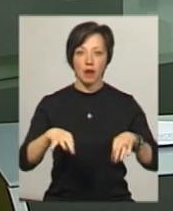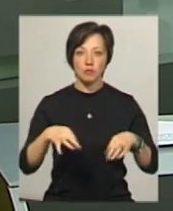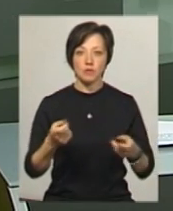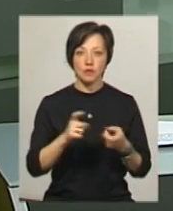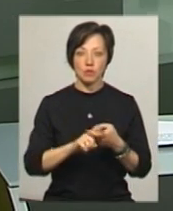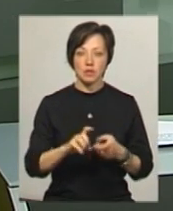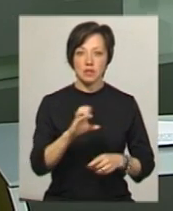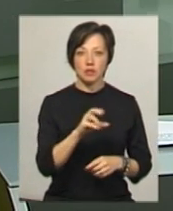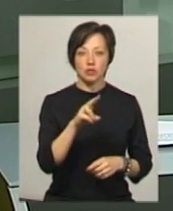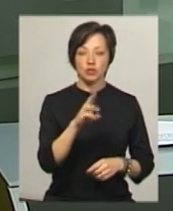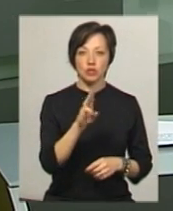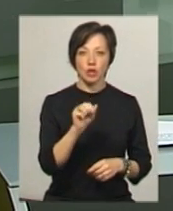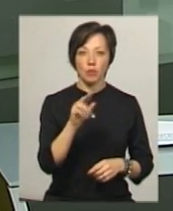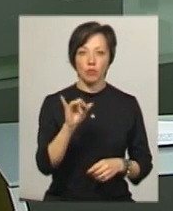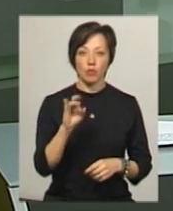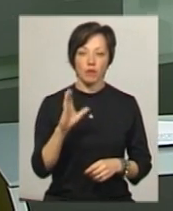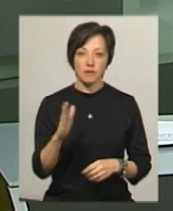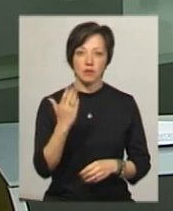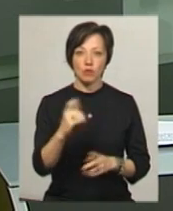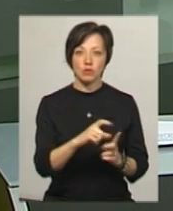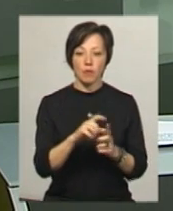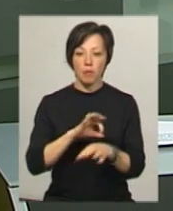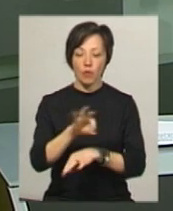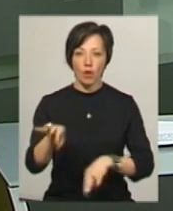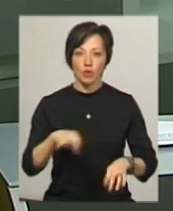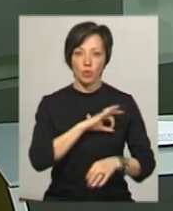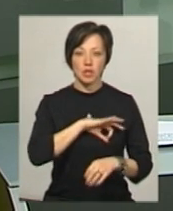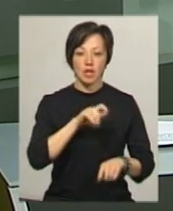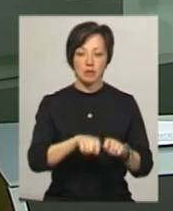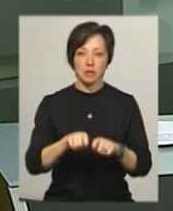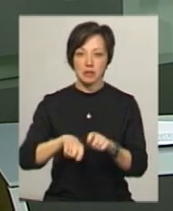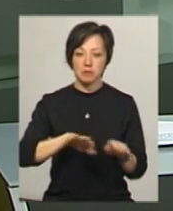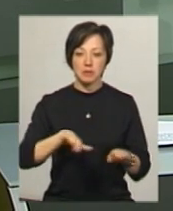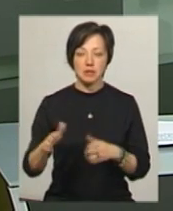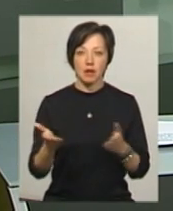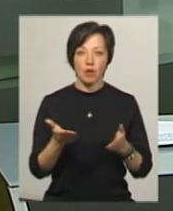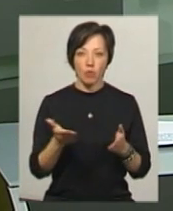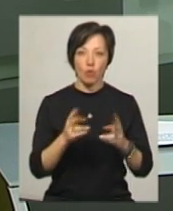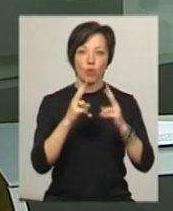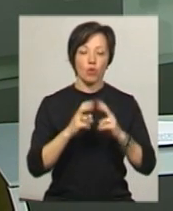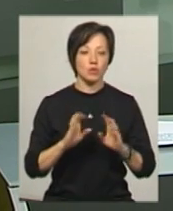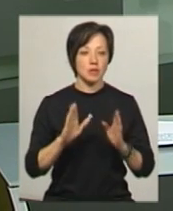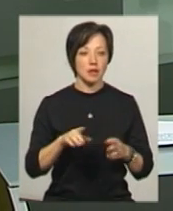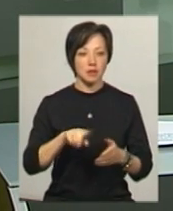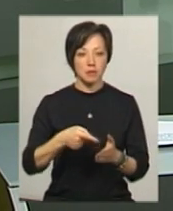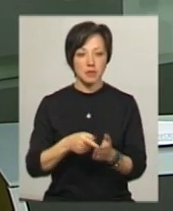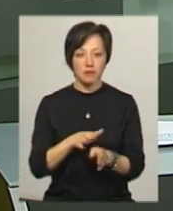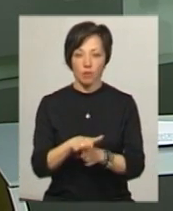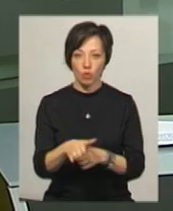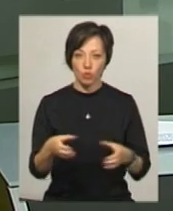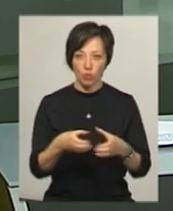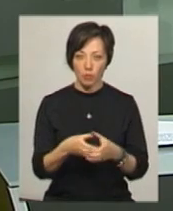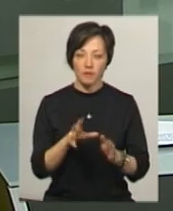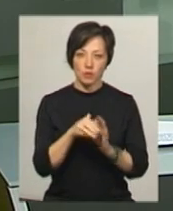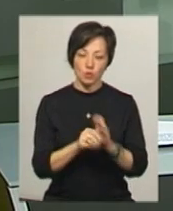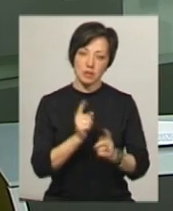і зв'язку Сергій Шепурев За його словами, проєкт проходить юридичну експертизу, після якої його розглянуть на міськвиконкомі де внесуть